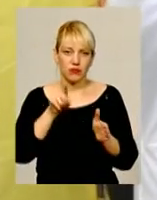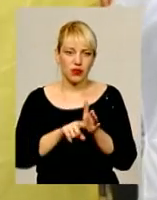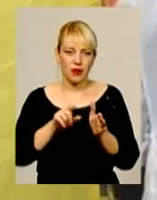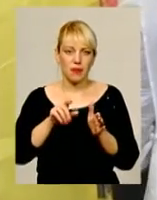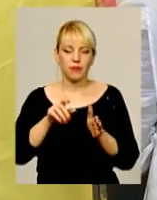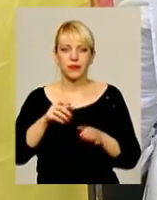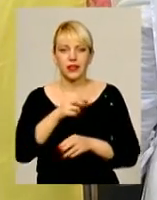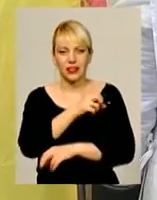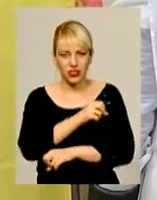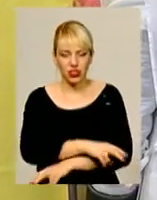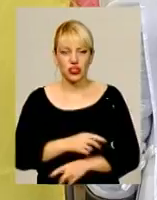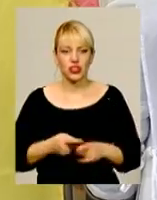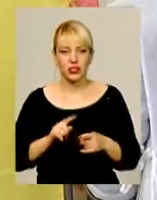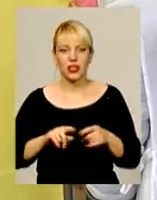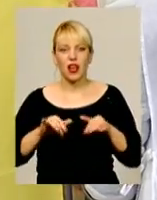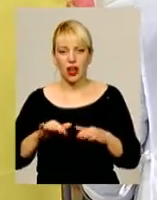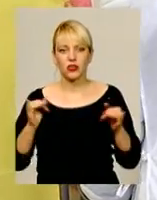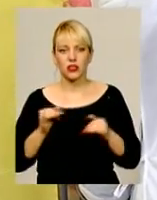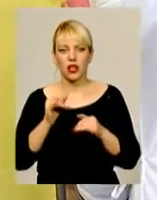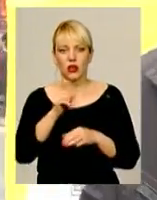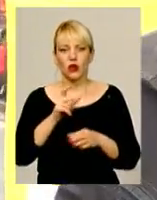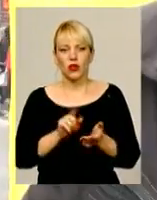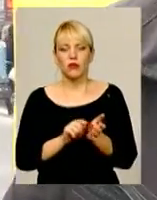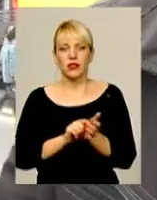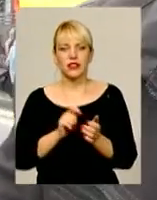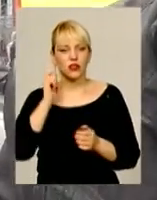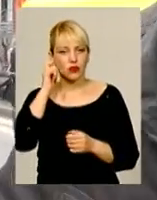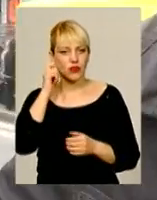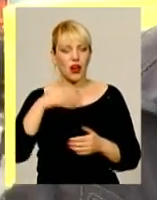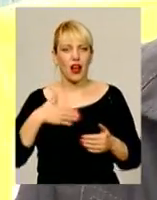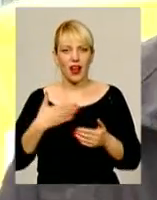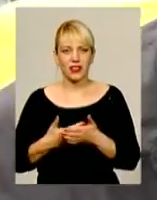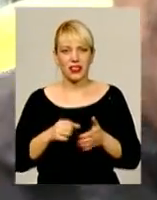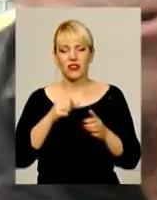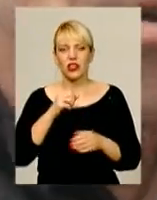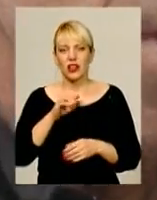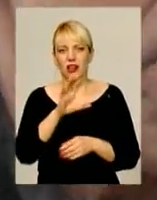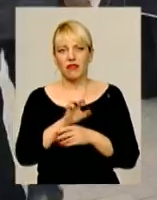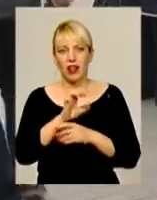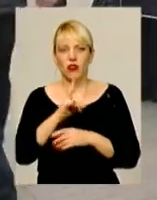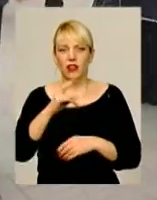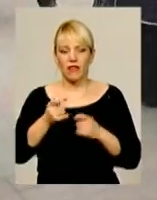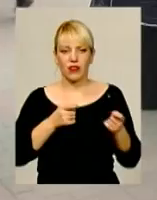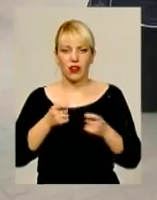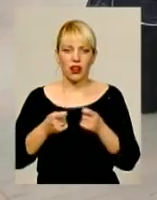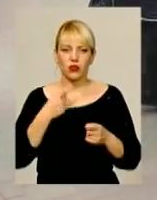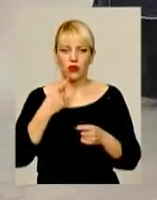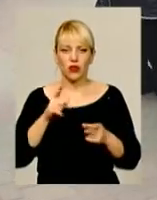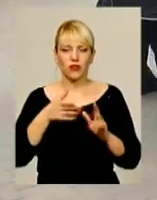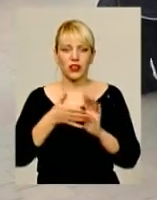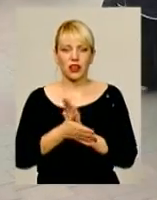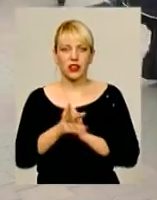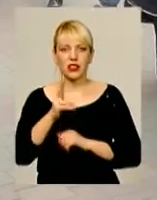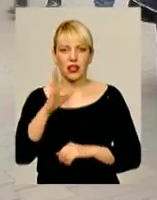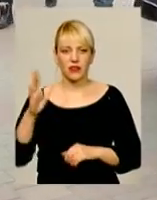Акцію цікавляться переважно люди пенсійного віку. Активно сварять владу та запевняють, витрати на комуналку стануть для